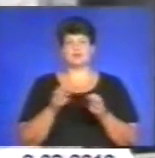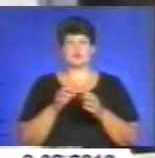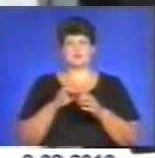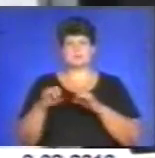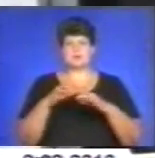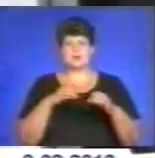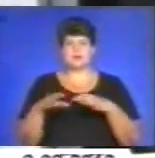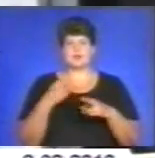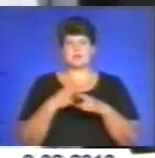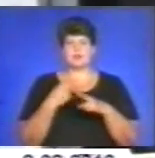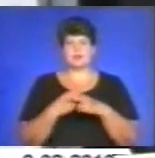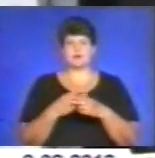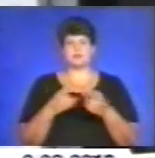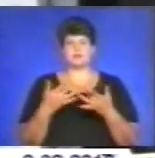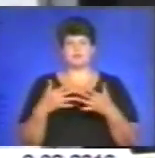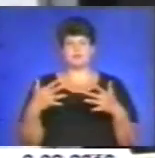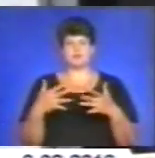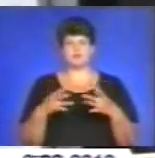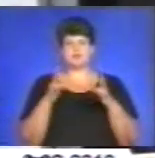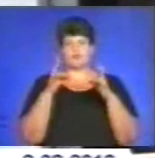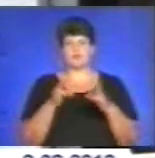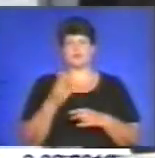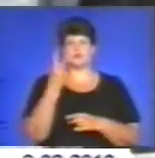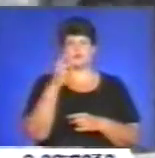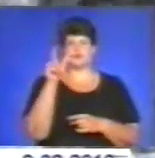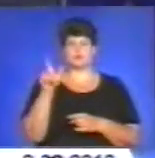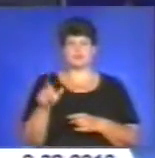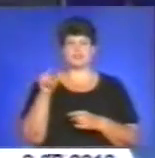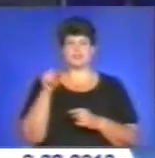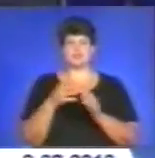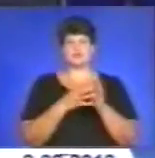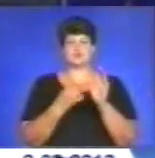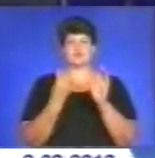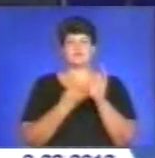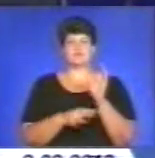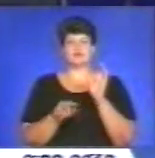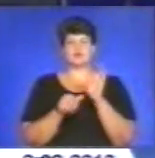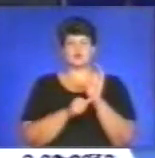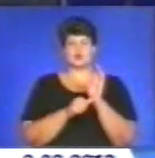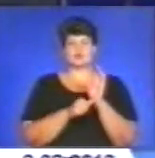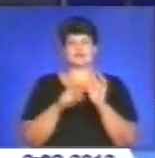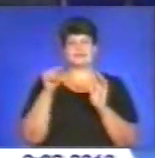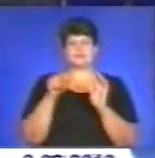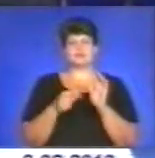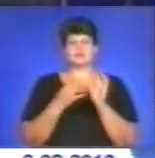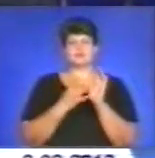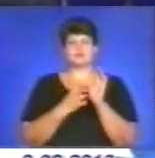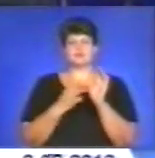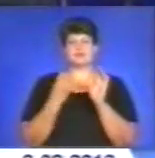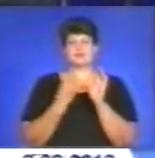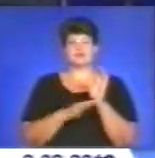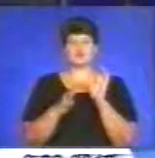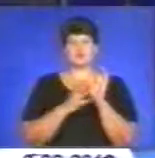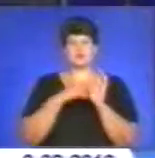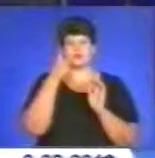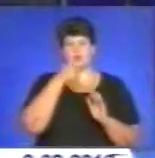підозрілого металевого предмета, травмовано двох громадян – 1996 та 1999 років